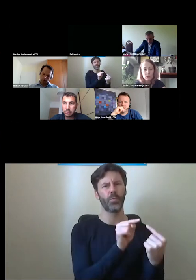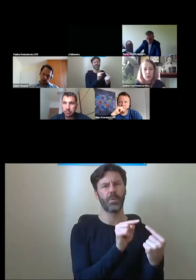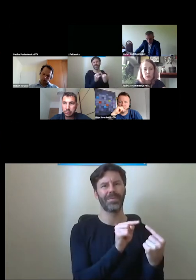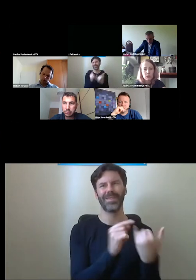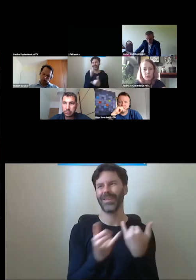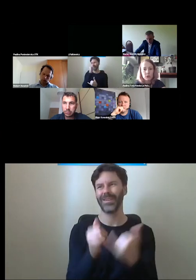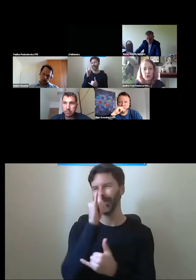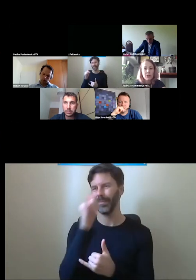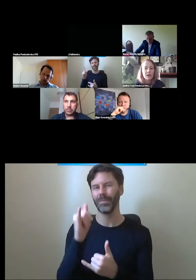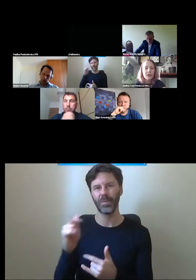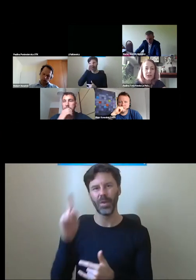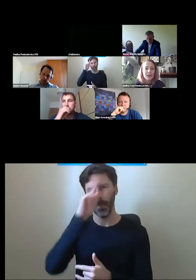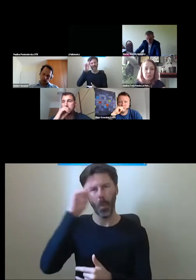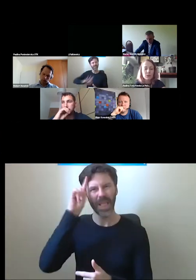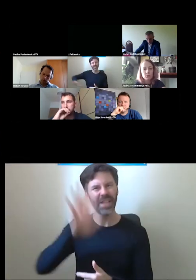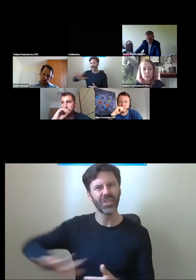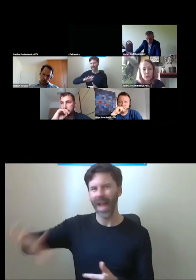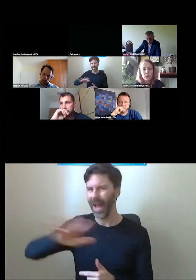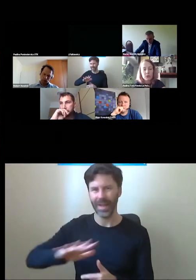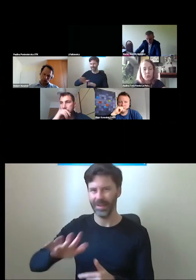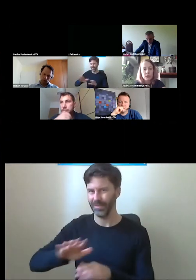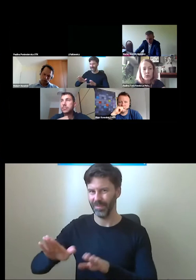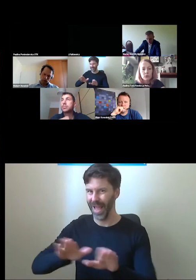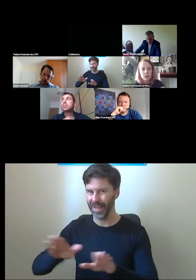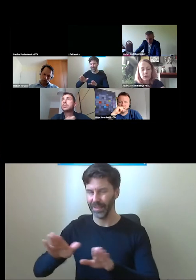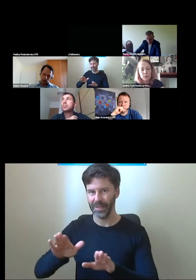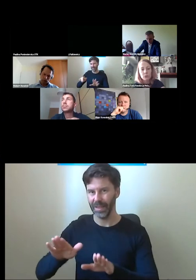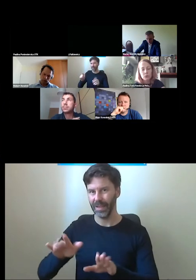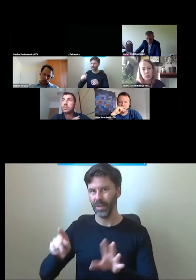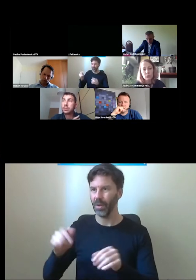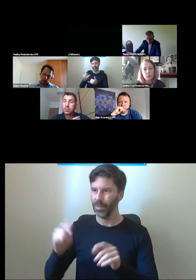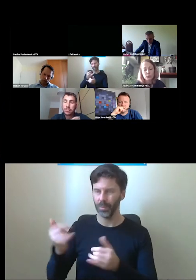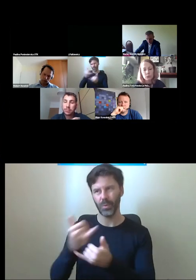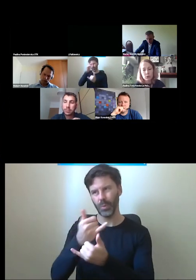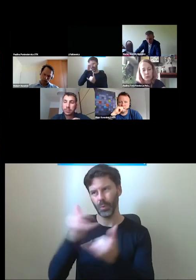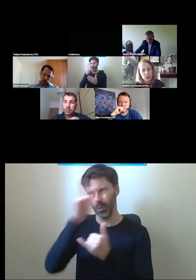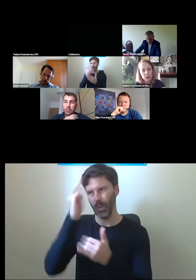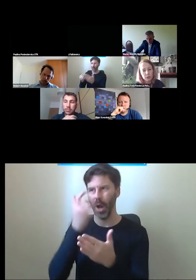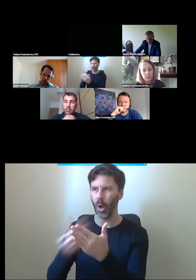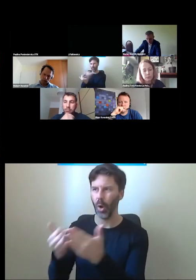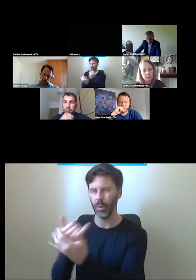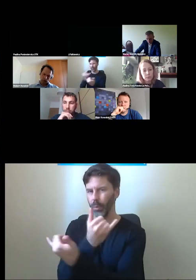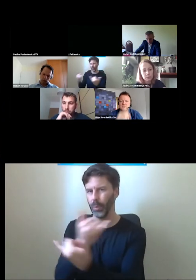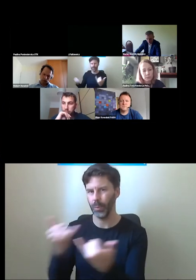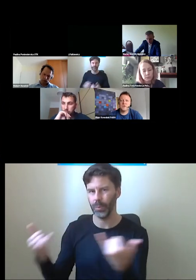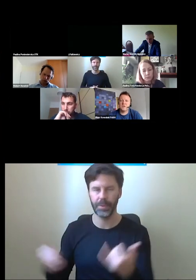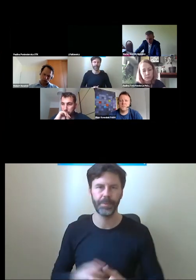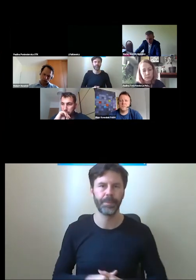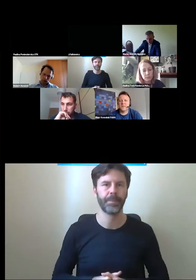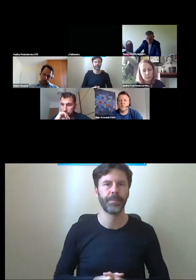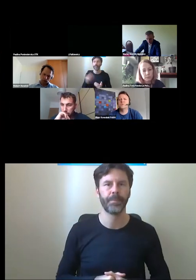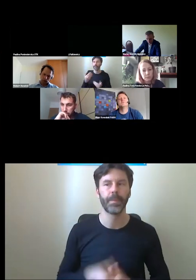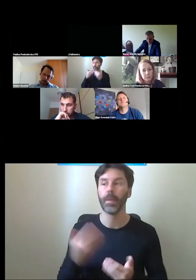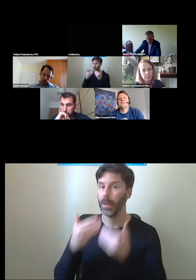w użyteczności publicznej, nie tam, gdzie musimy myśleć o bardzo szerokiej grupie użytkowników i użytkowniczek. Dzięki.